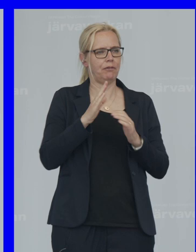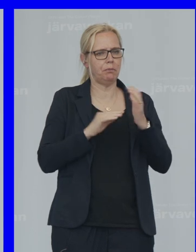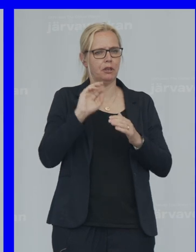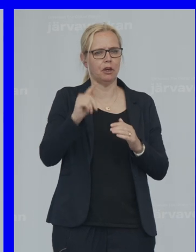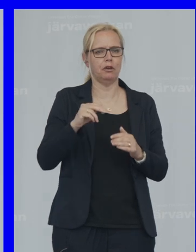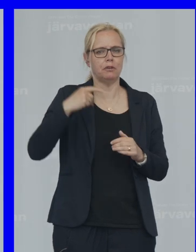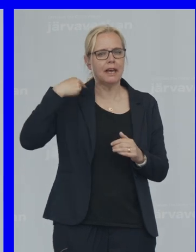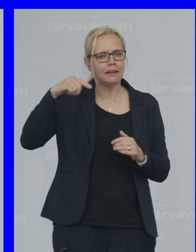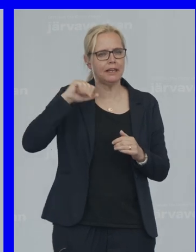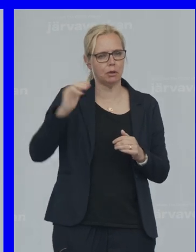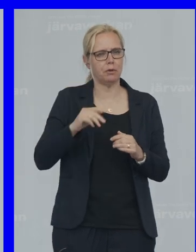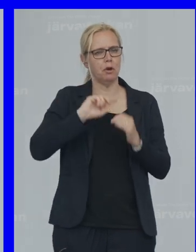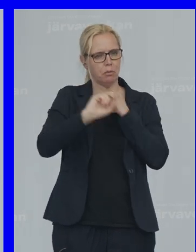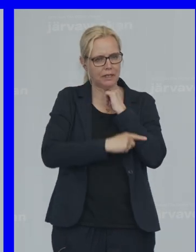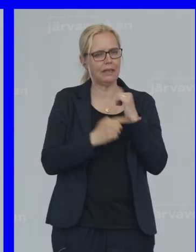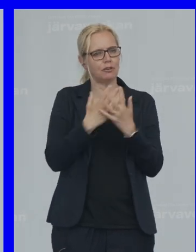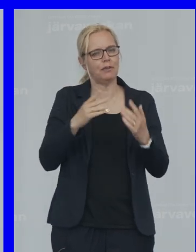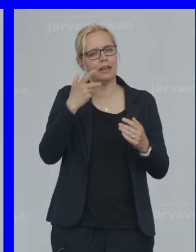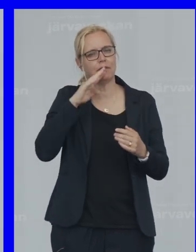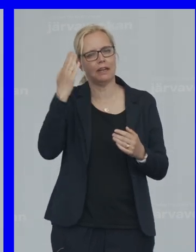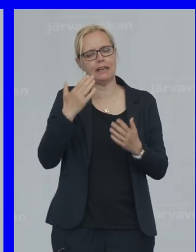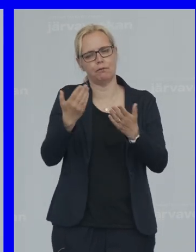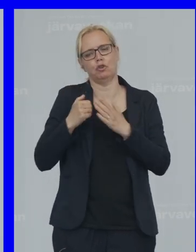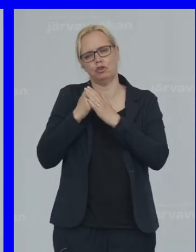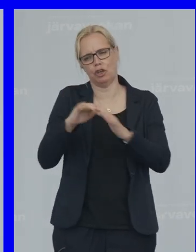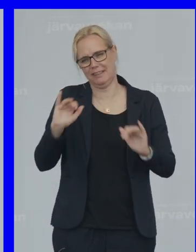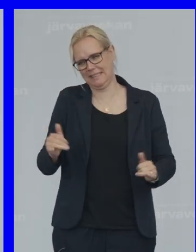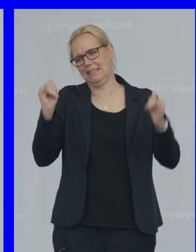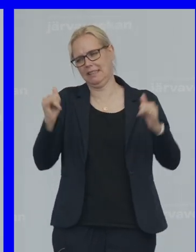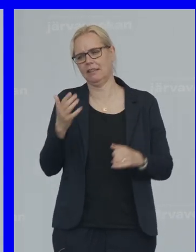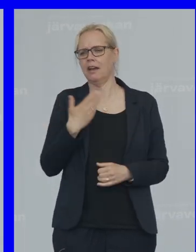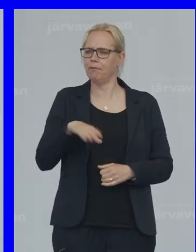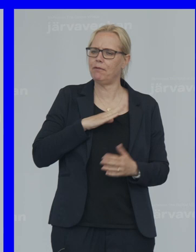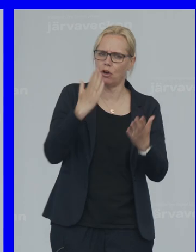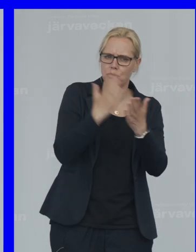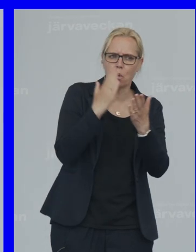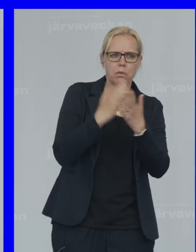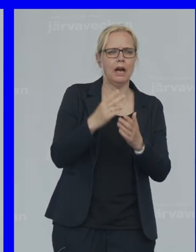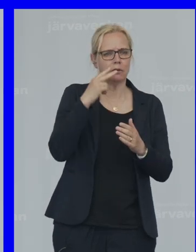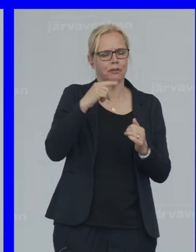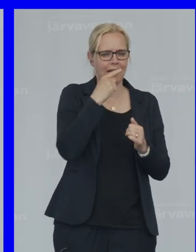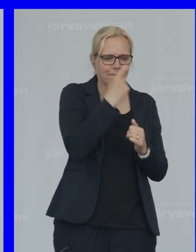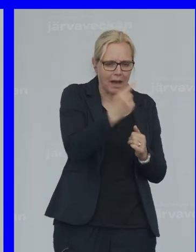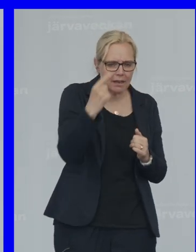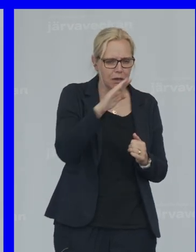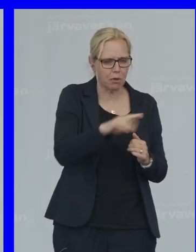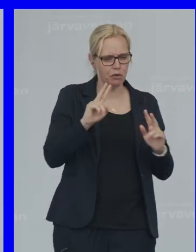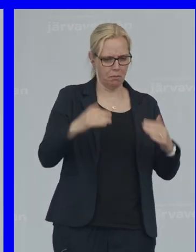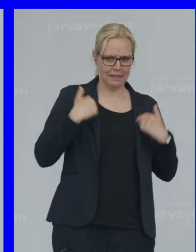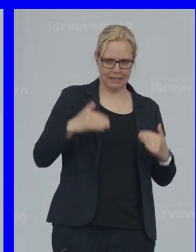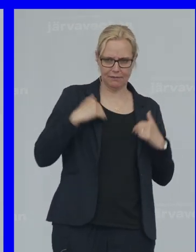fler föräldrar Får stöd Tidigt Vi vill ha en skola Som ser varje barn Som en individ En